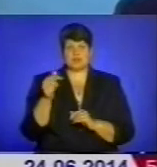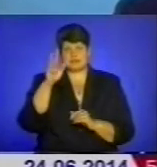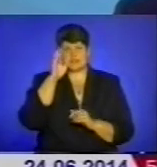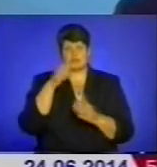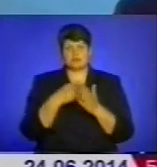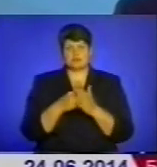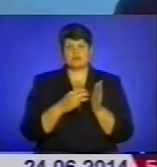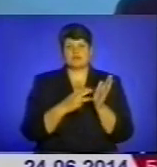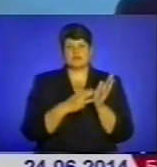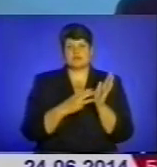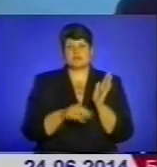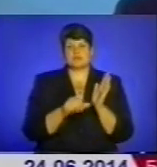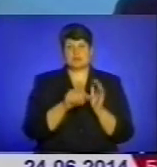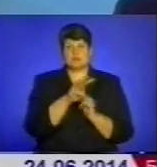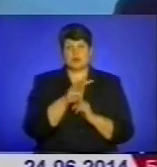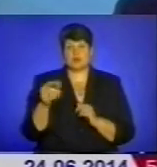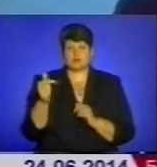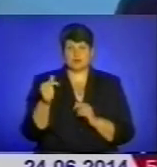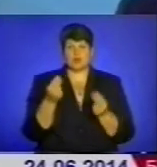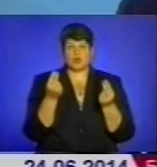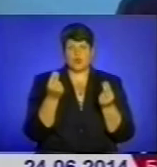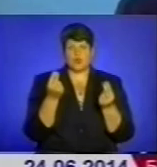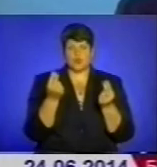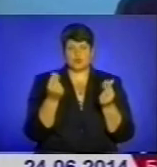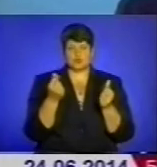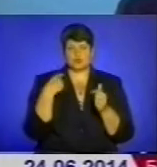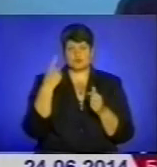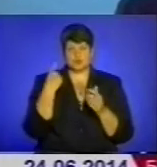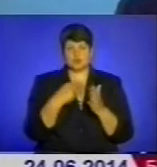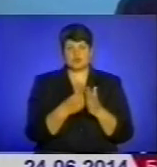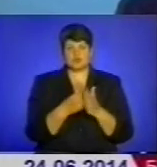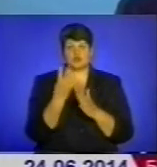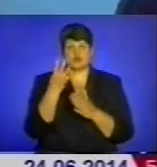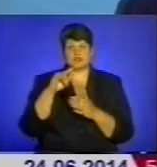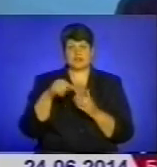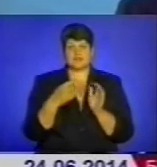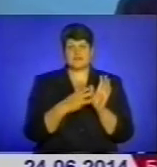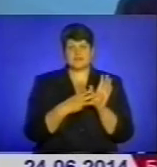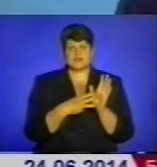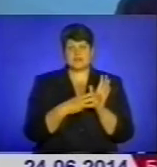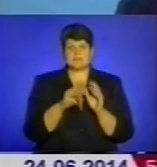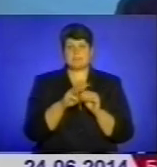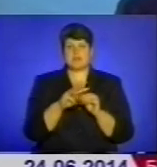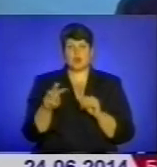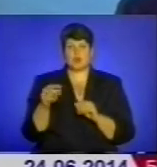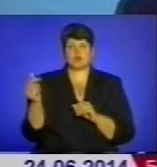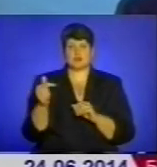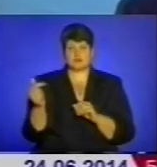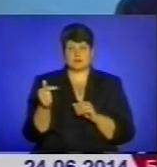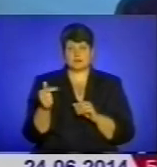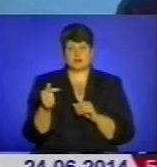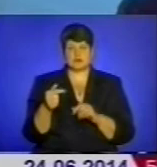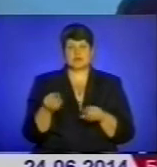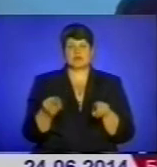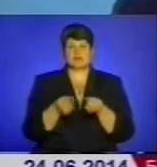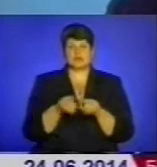млн грн, коштів обласного бюджету 4,8 млн грн, а також кошти